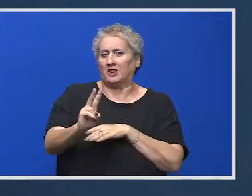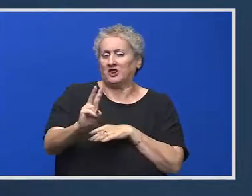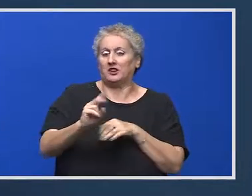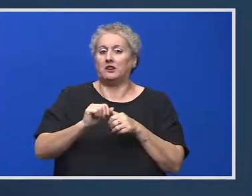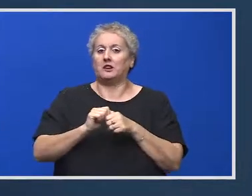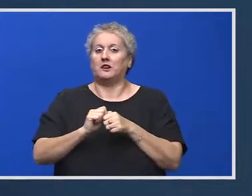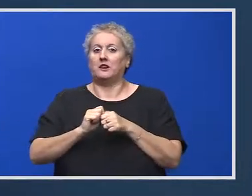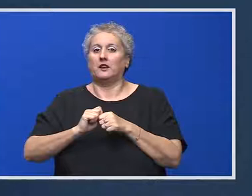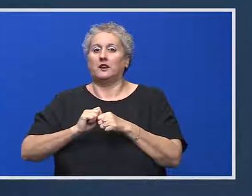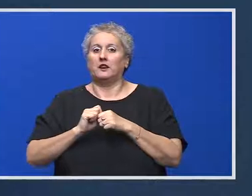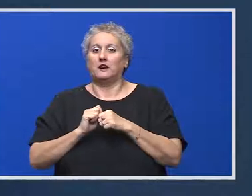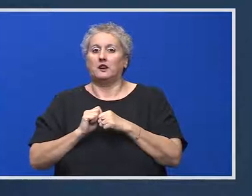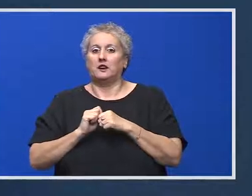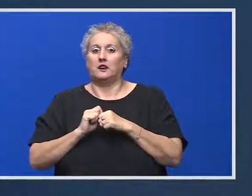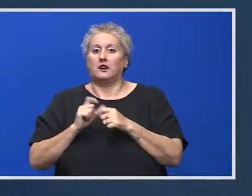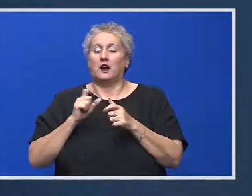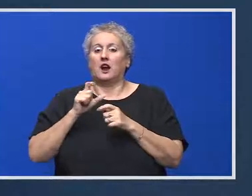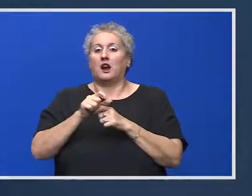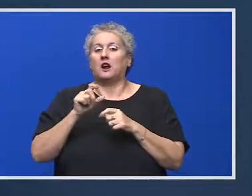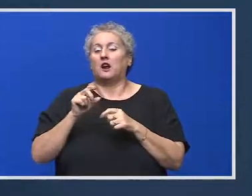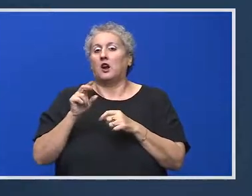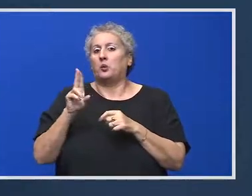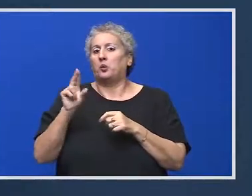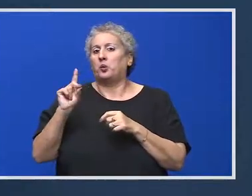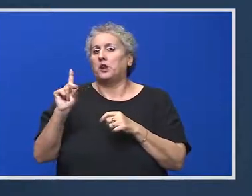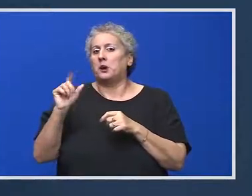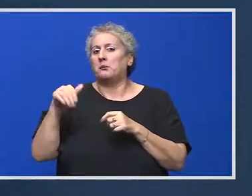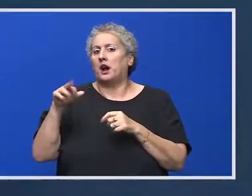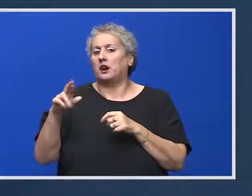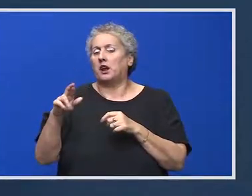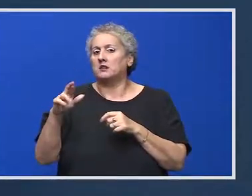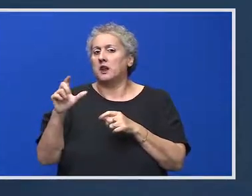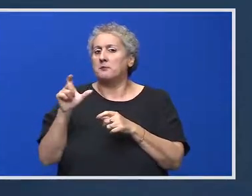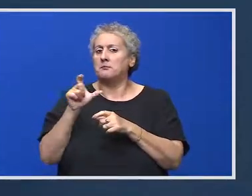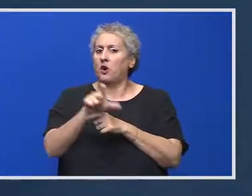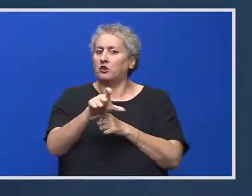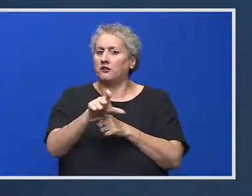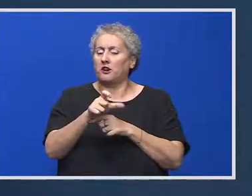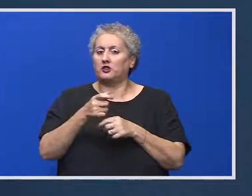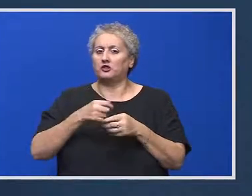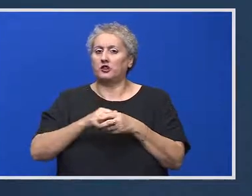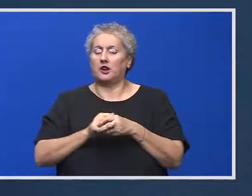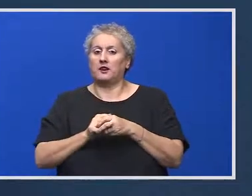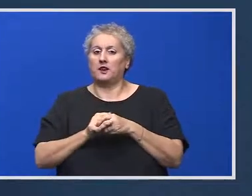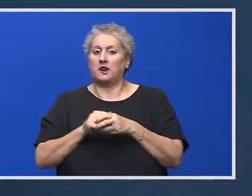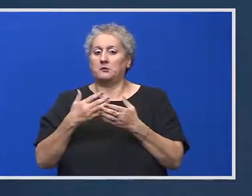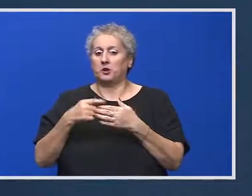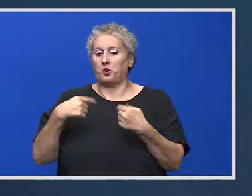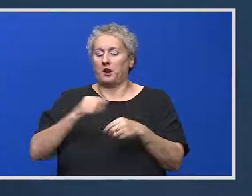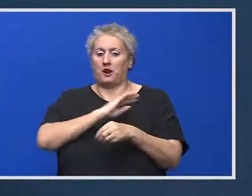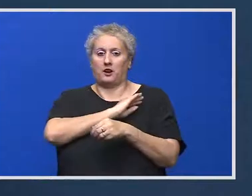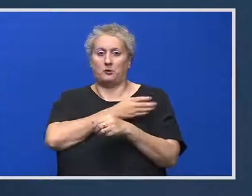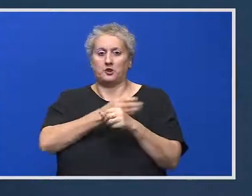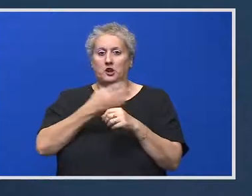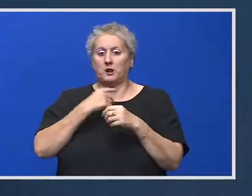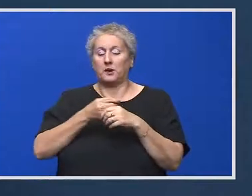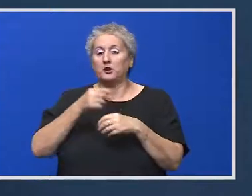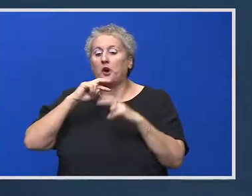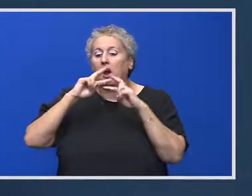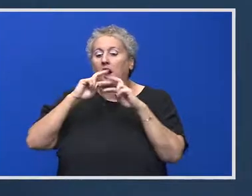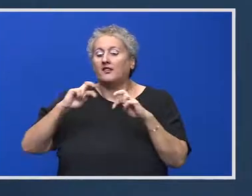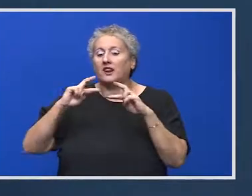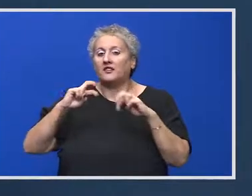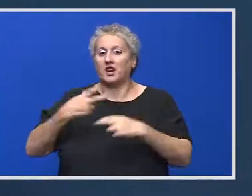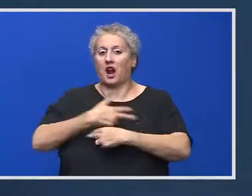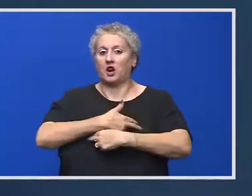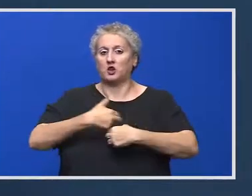desfințarea Sij, izbindu-se de împotrivirea UDMR, care nu vrea ca procurorii DNA să aibă din nou competențe în ancheta magistrați. Aș